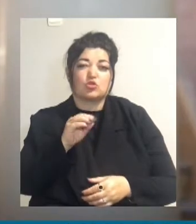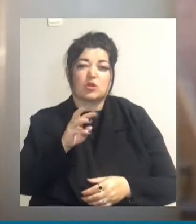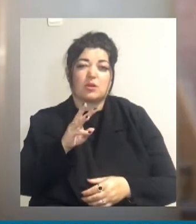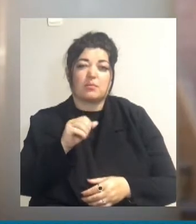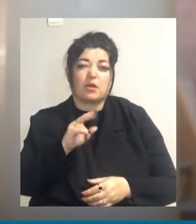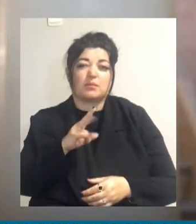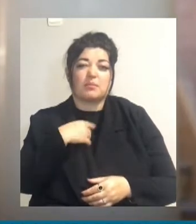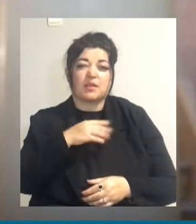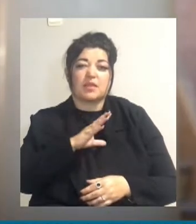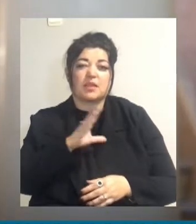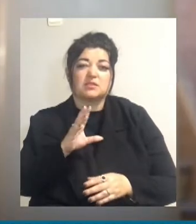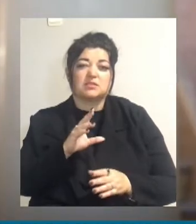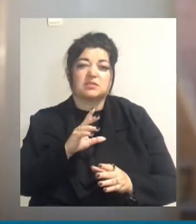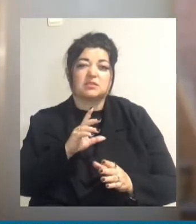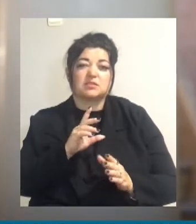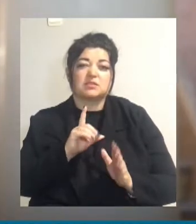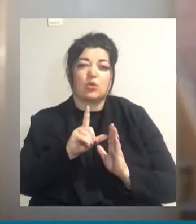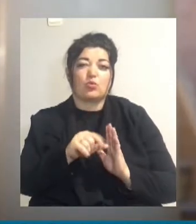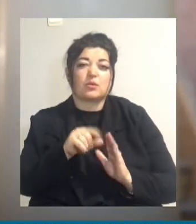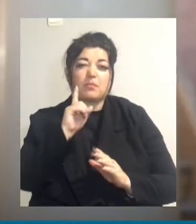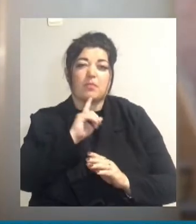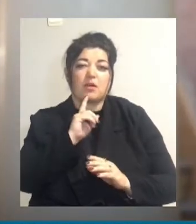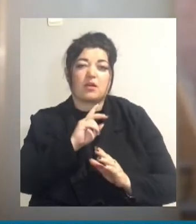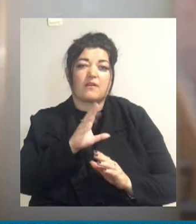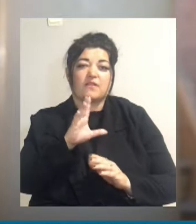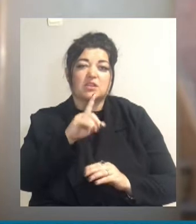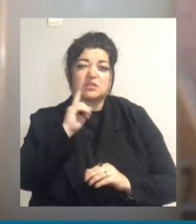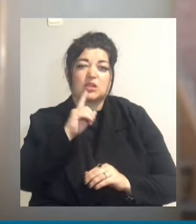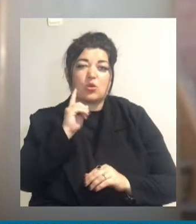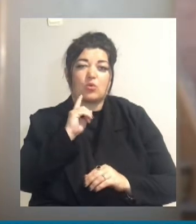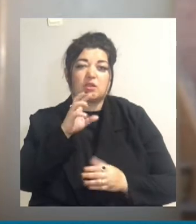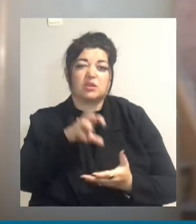в зелені зона і в парків місько на місько.